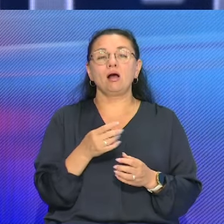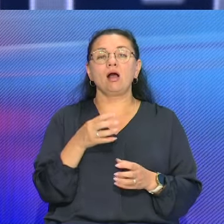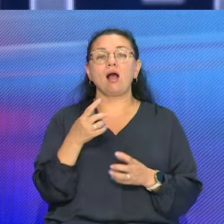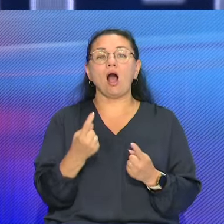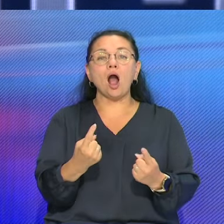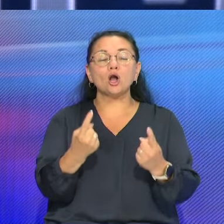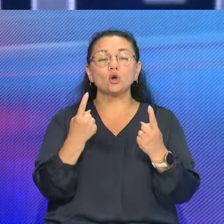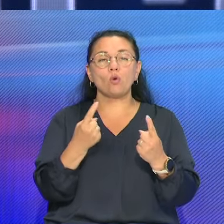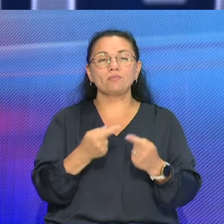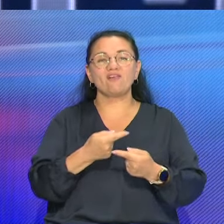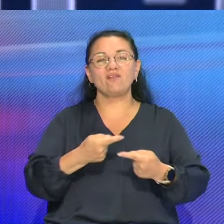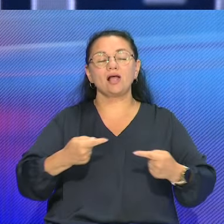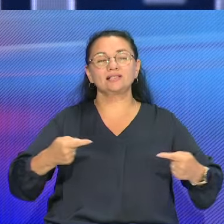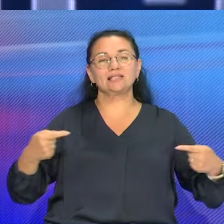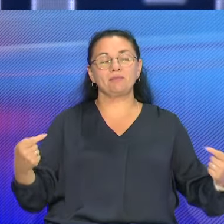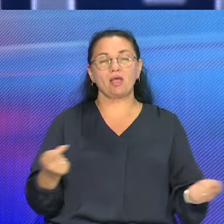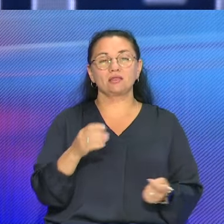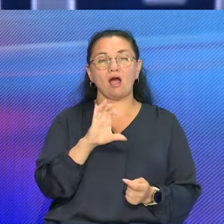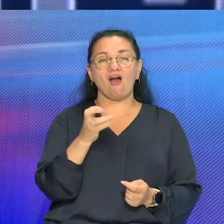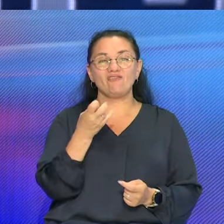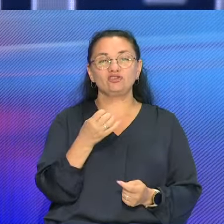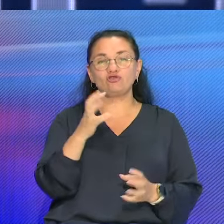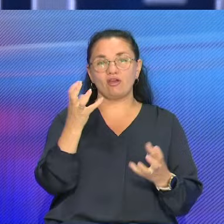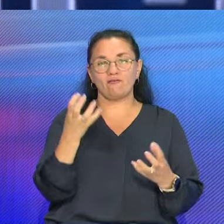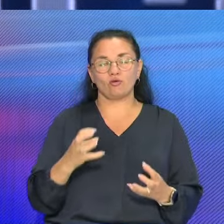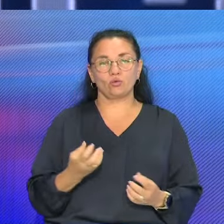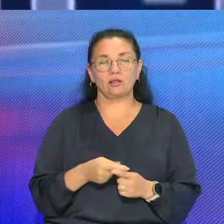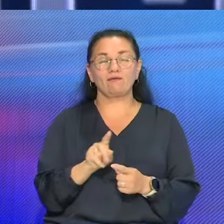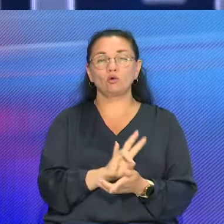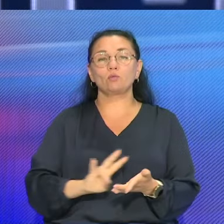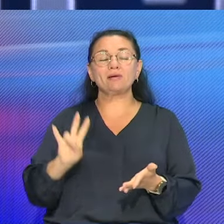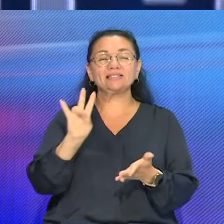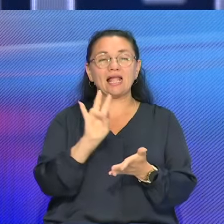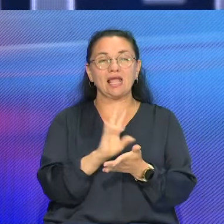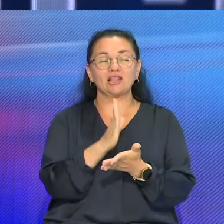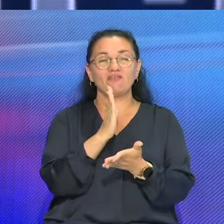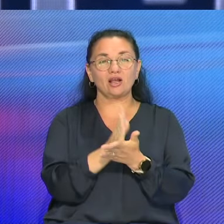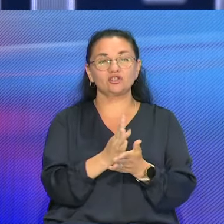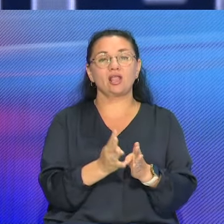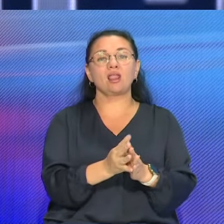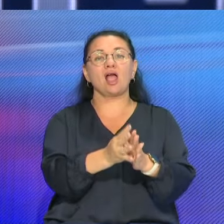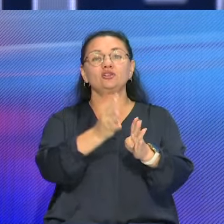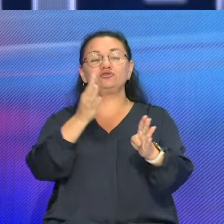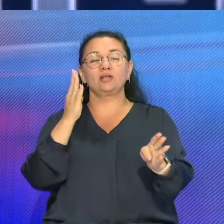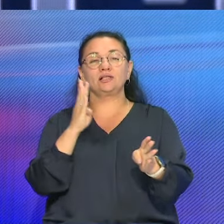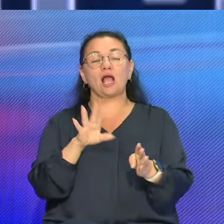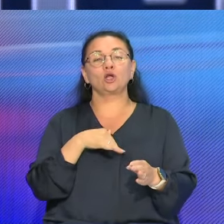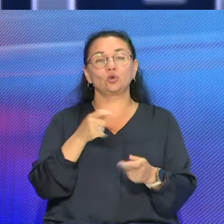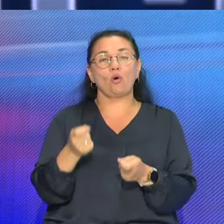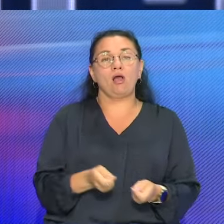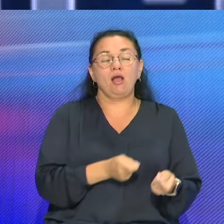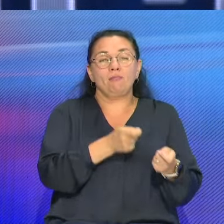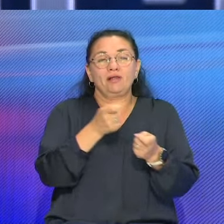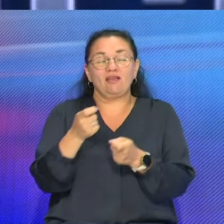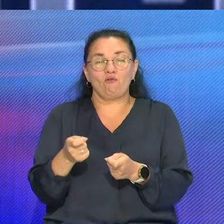экзотических овощей и фруктов, от необходимости постоянного нахождения в очередях до доставки на дом и интернет